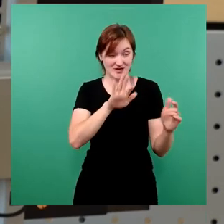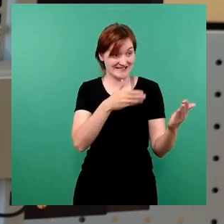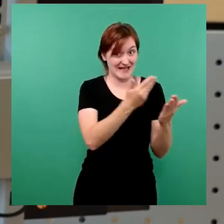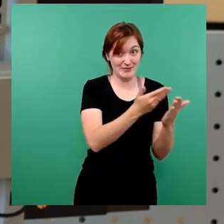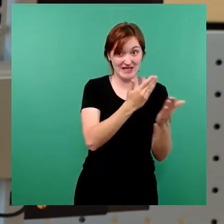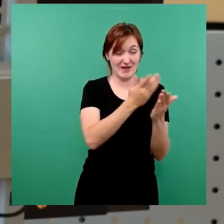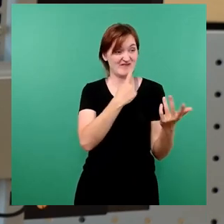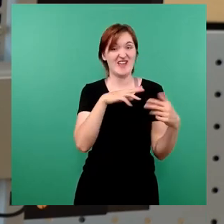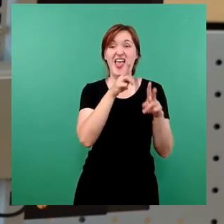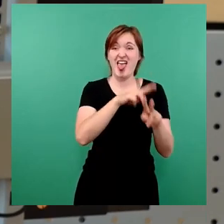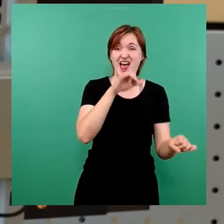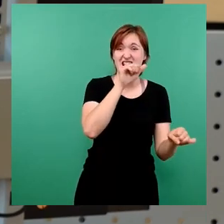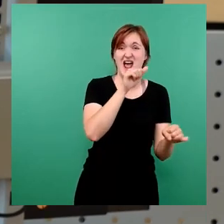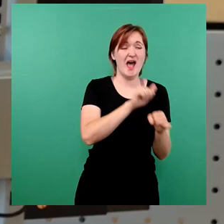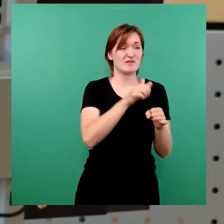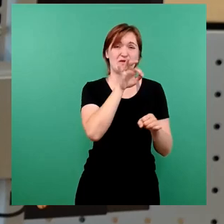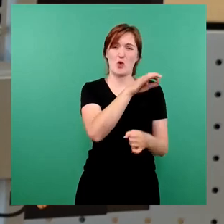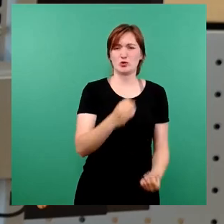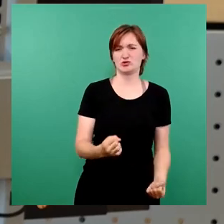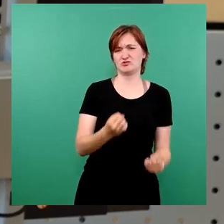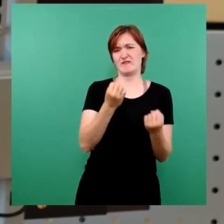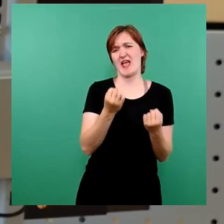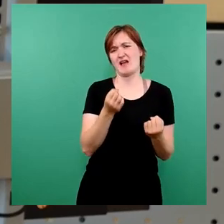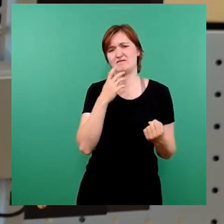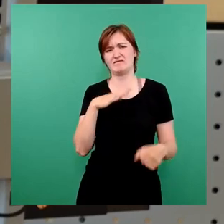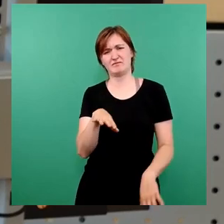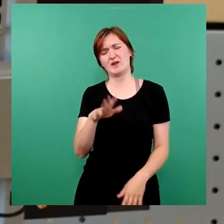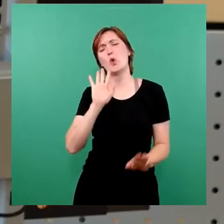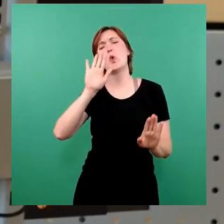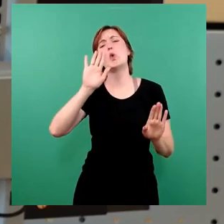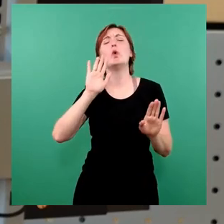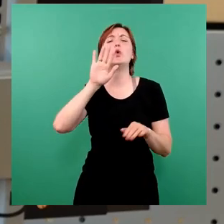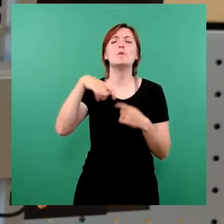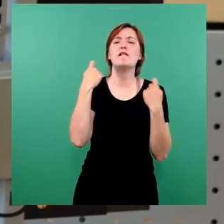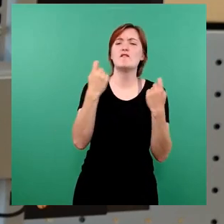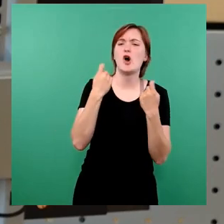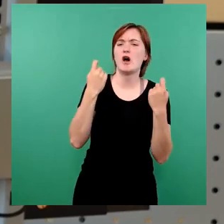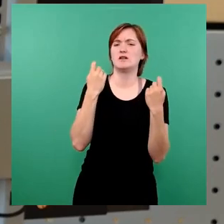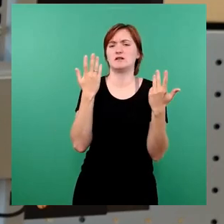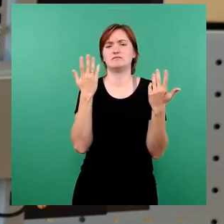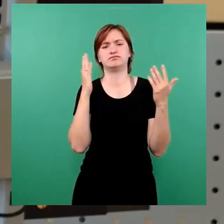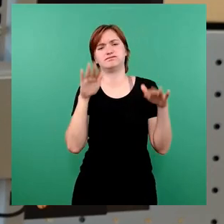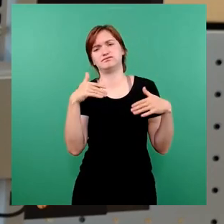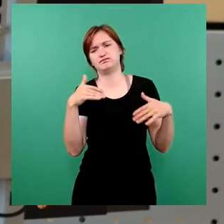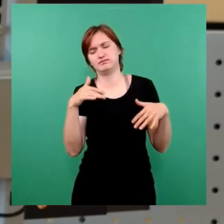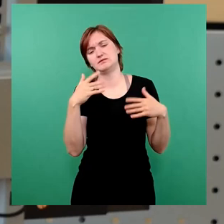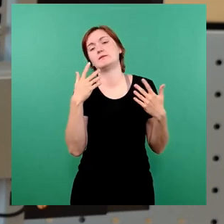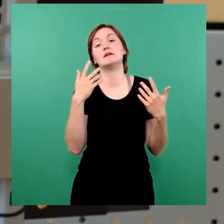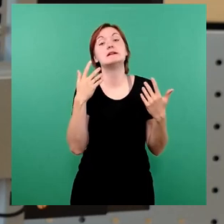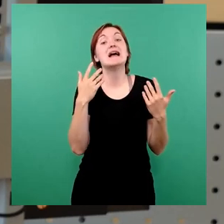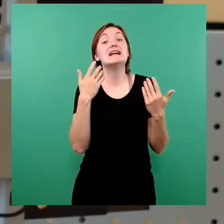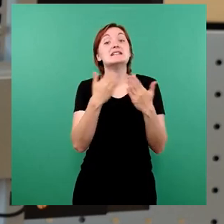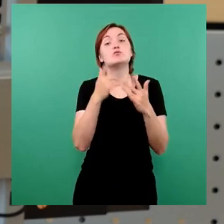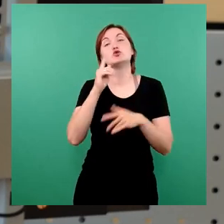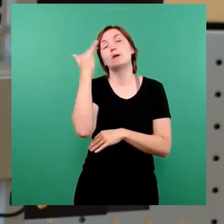engagieren. Es wird einfach immer mehr gefordert. Und deswegen sollte man vielleicht auf der einen Seite